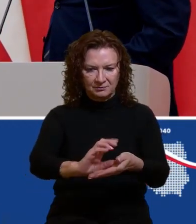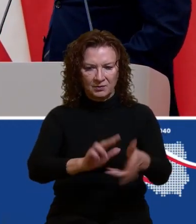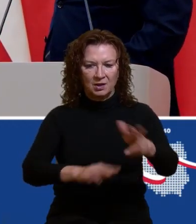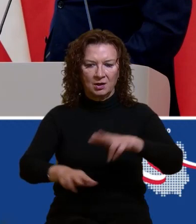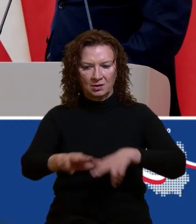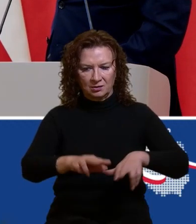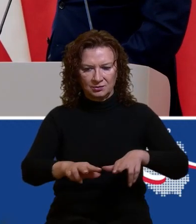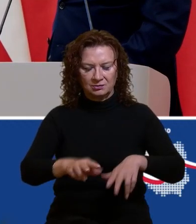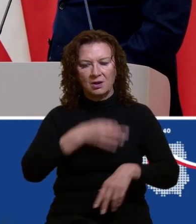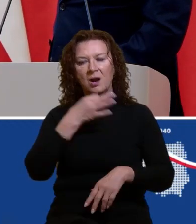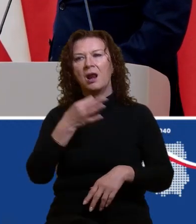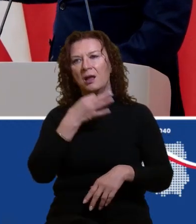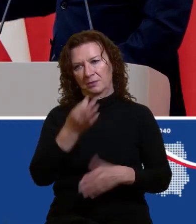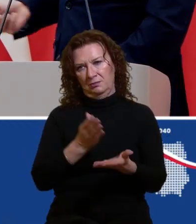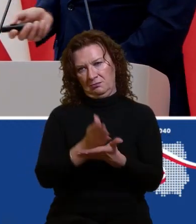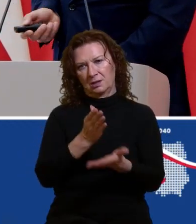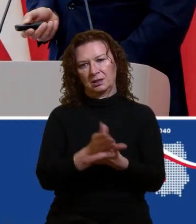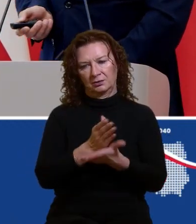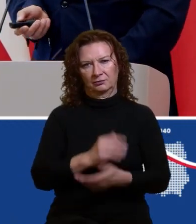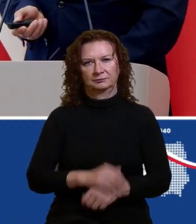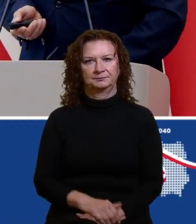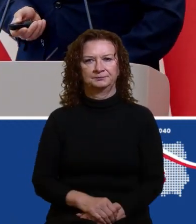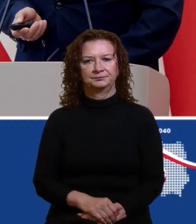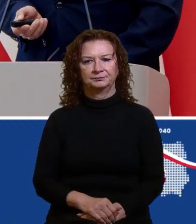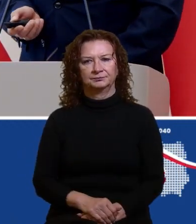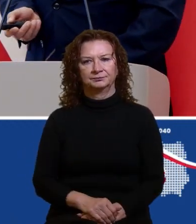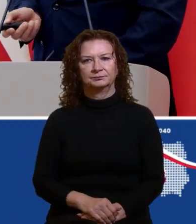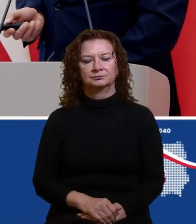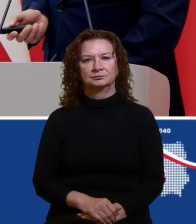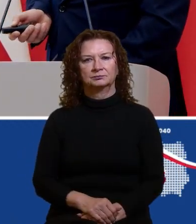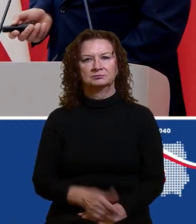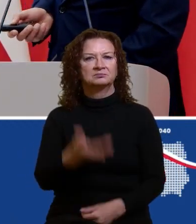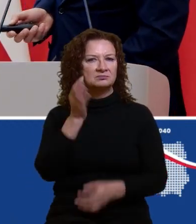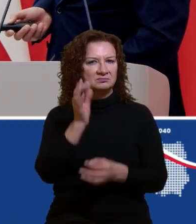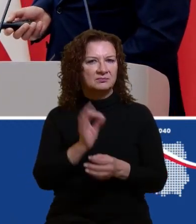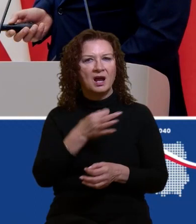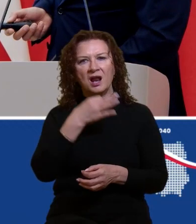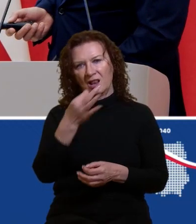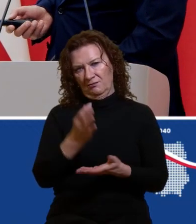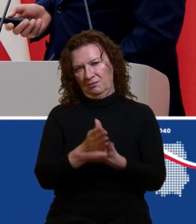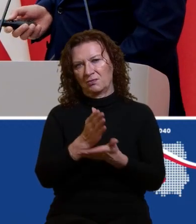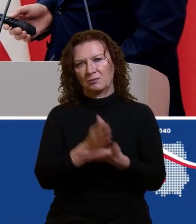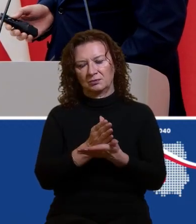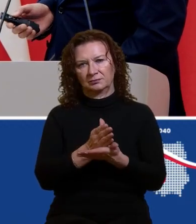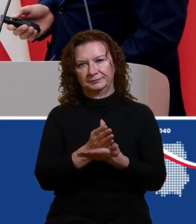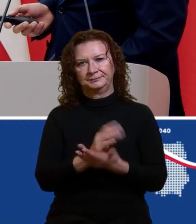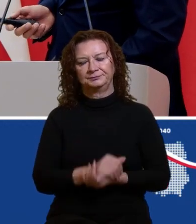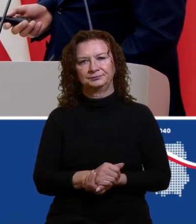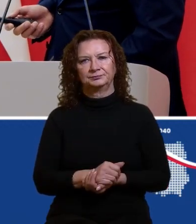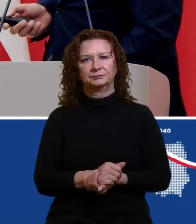działają bardziej skutecznie. Działają bardziej skutecznie z punktu widzenia